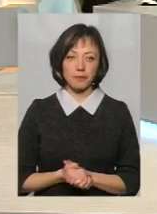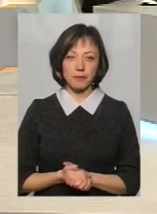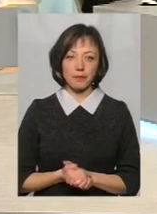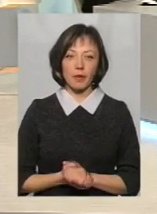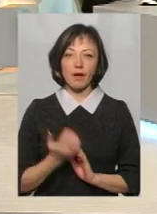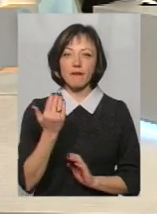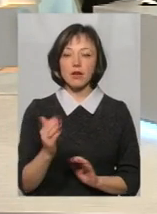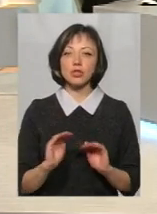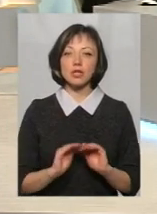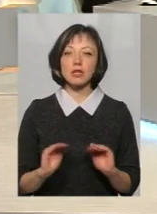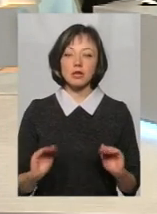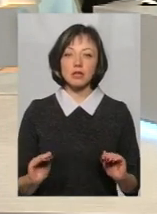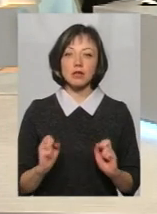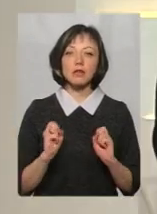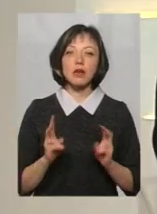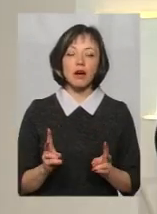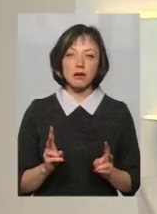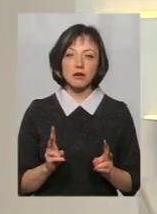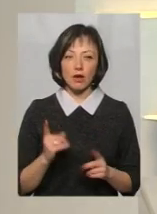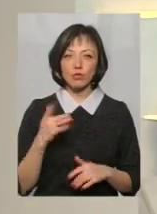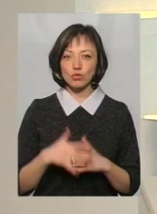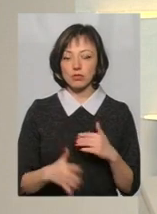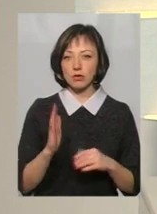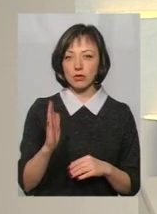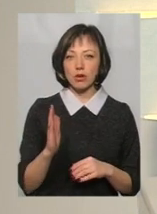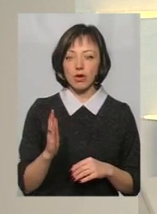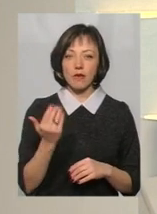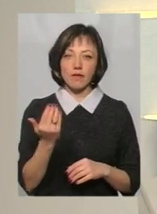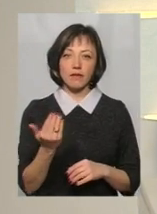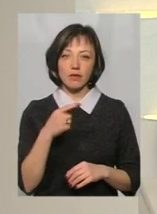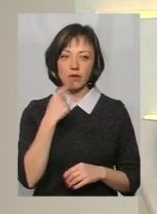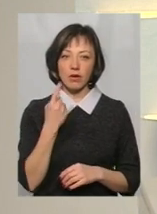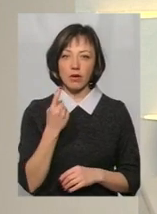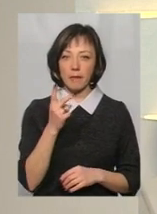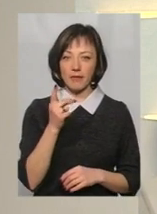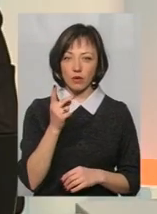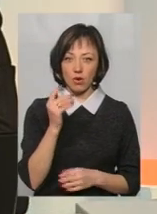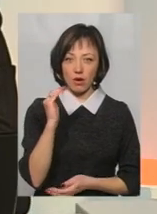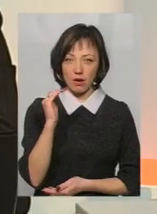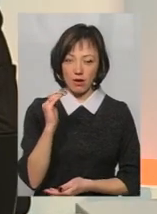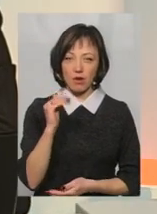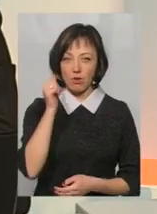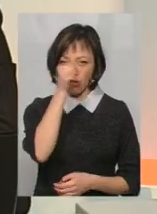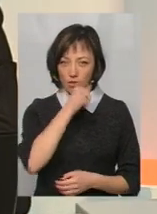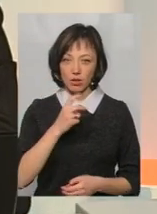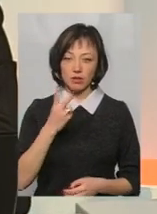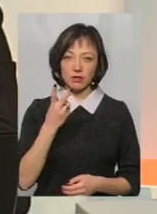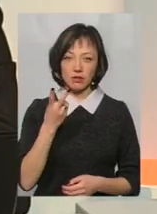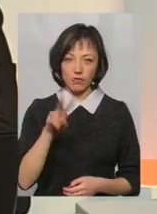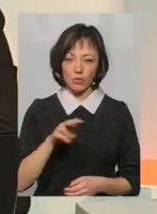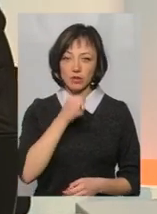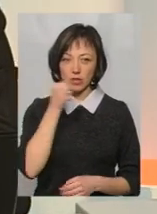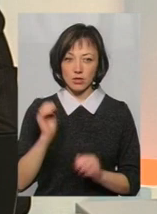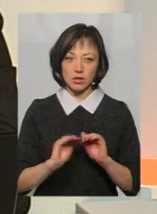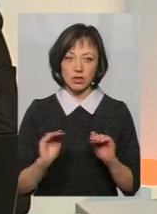а ваші діти, як вони? Я розумію, ви говорили, одній дитині було півтори року, а ще двоє, ну, це старші діти вже?